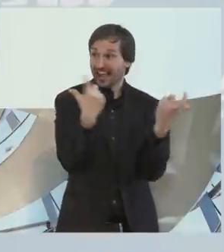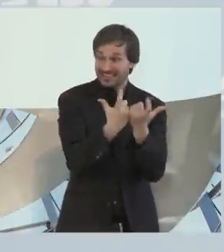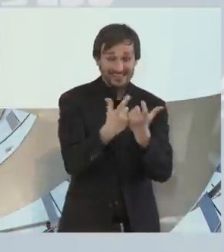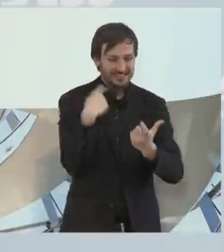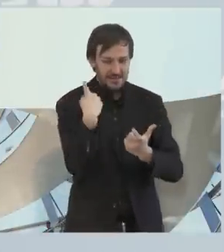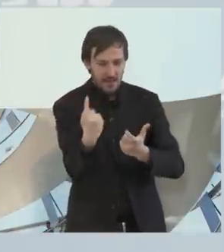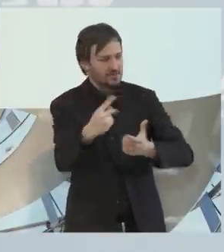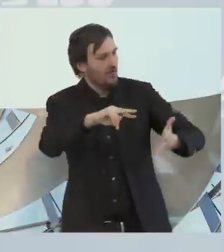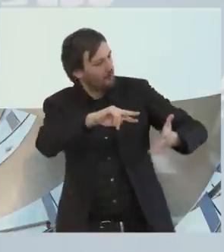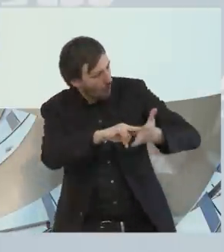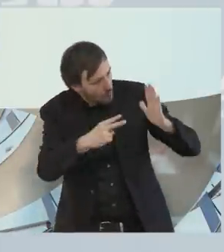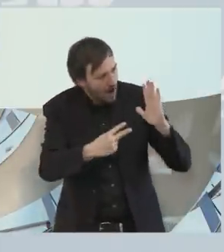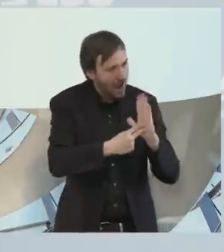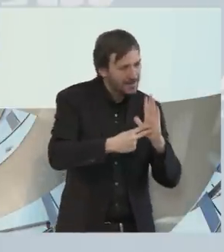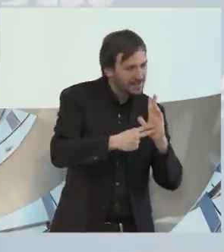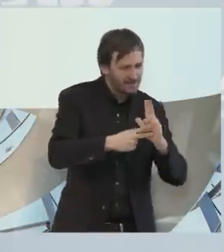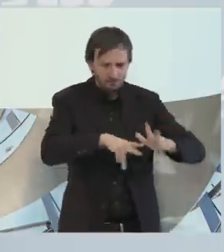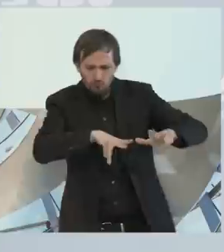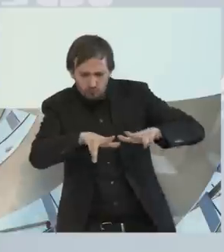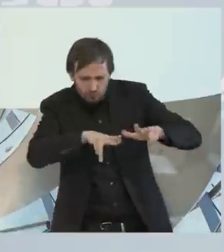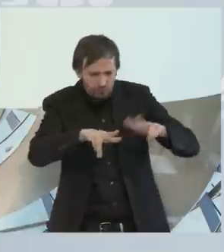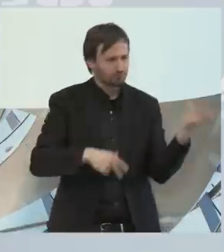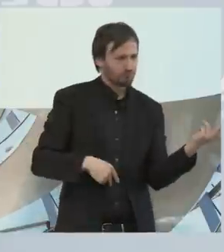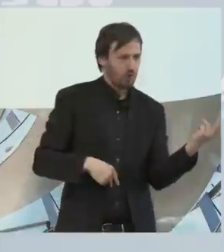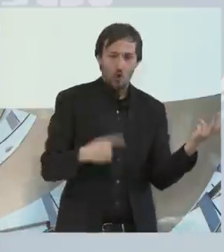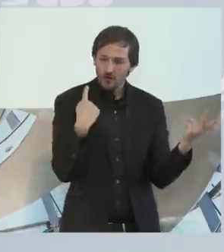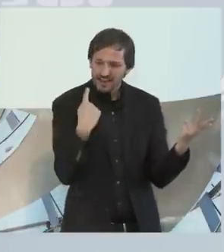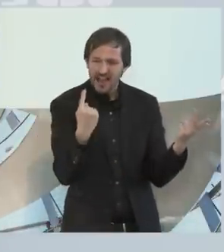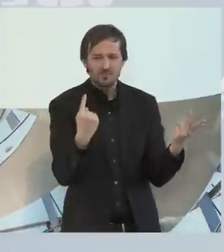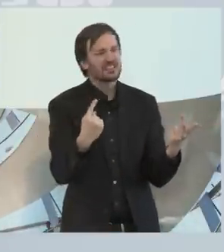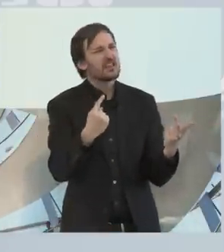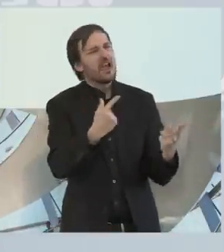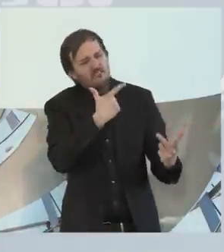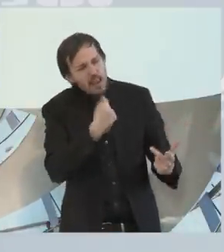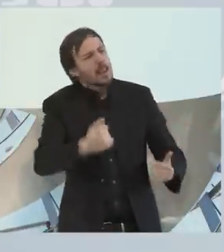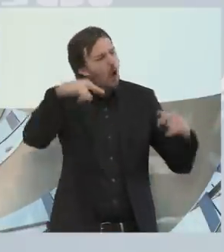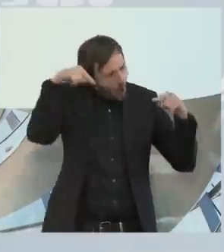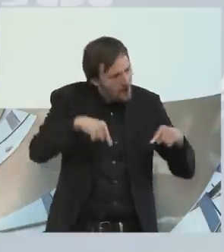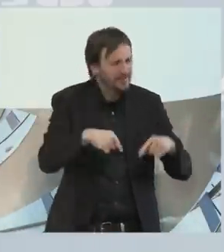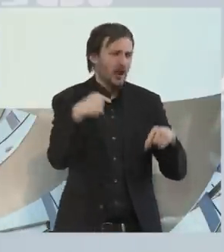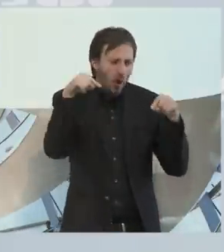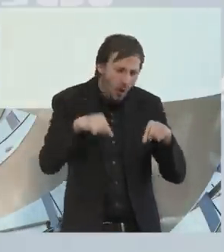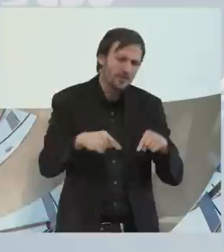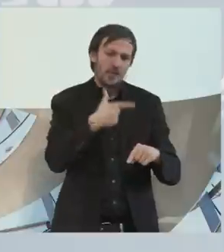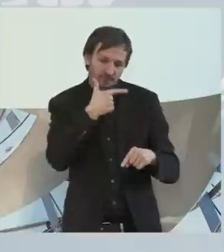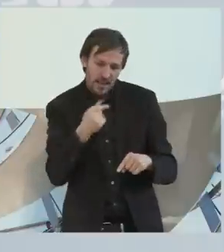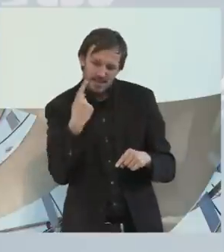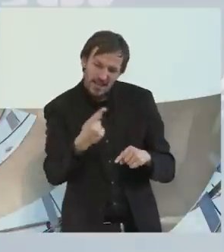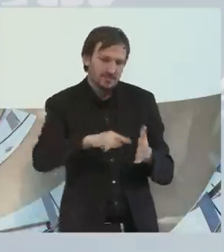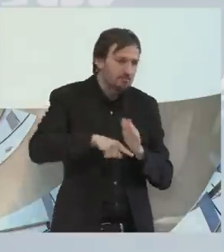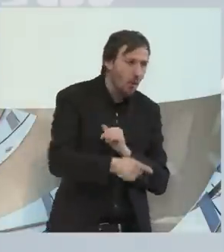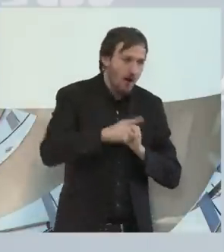und er hat auch sehr dafür geworben, dass wir ihn gerade jetzt machen, weil das Thema Inklusion